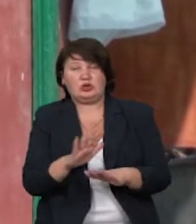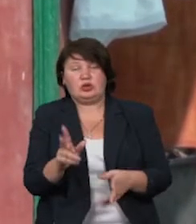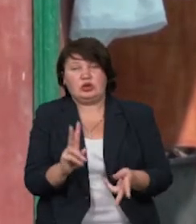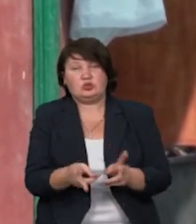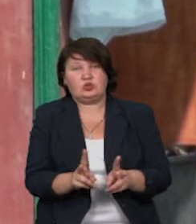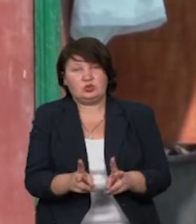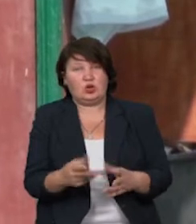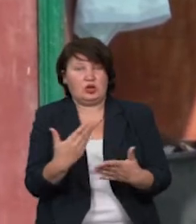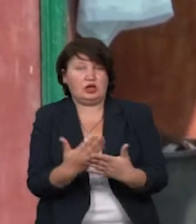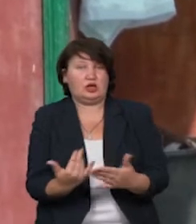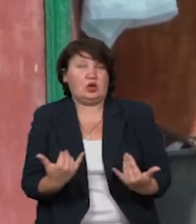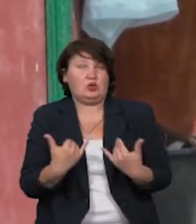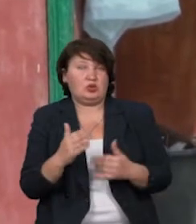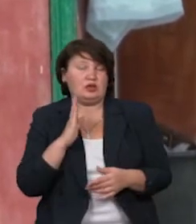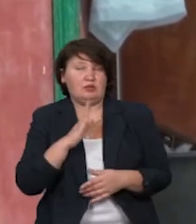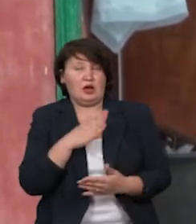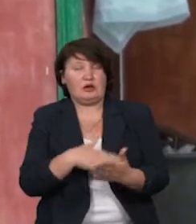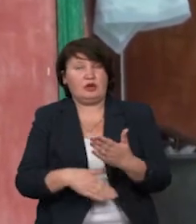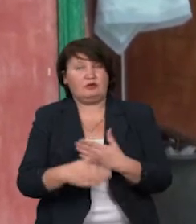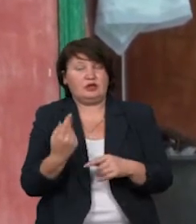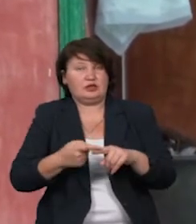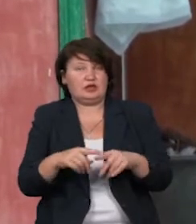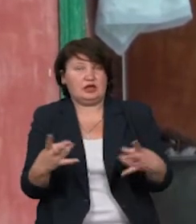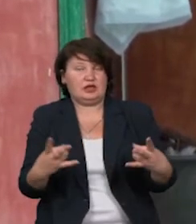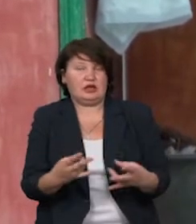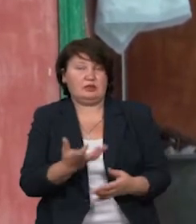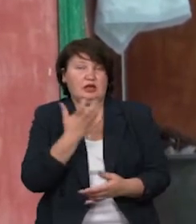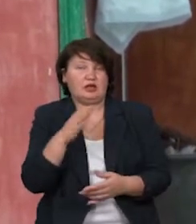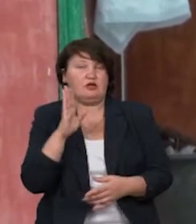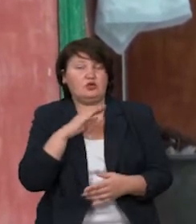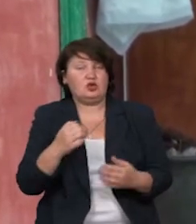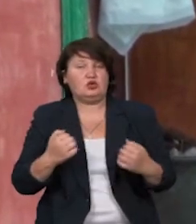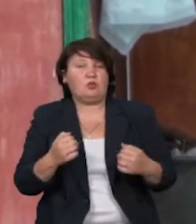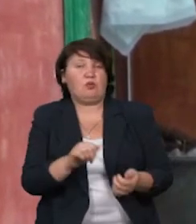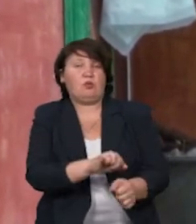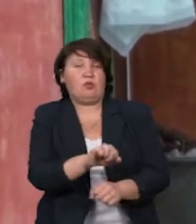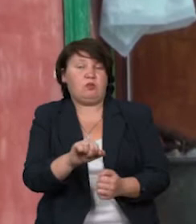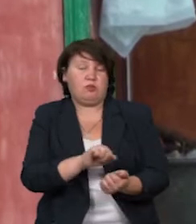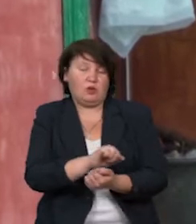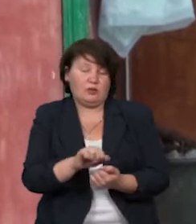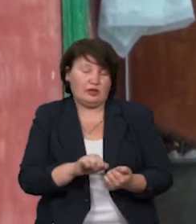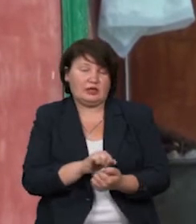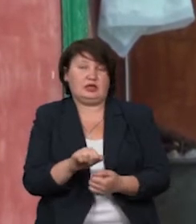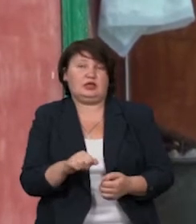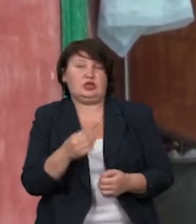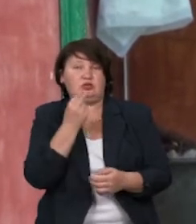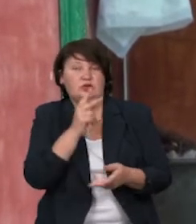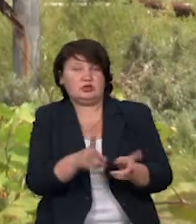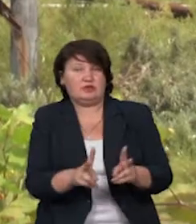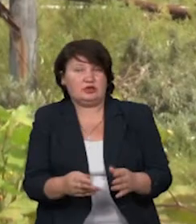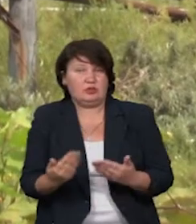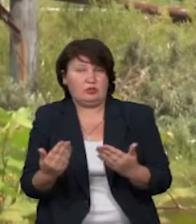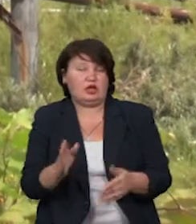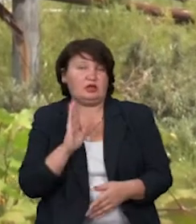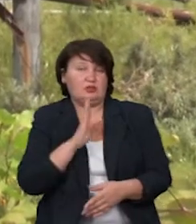І от так, як у нас, мама інвалід, це треба і нагріти води, щоб помити, і щоб зварити цій жінці їсти, подати. Вона живе сама.